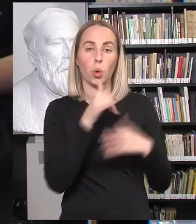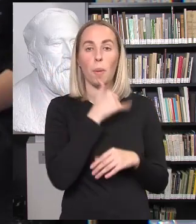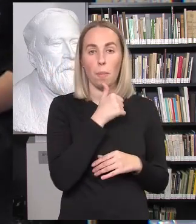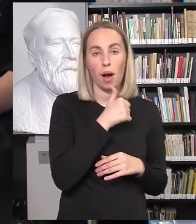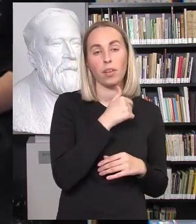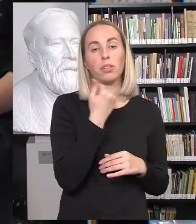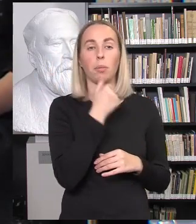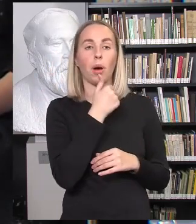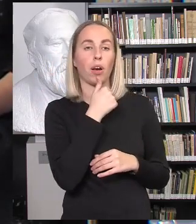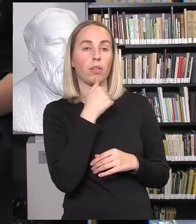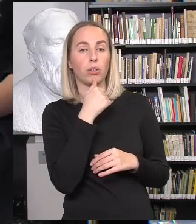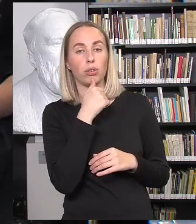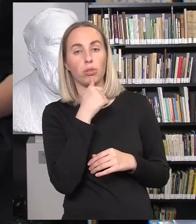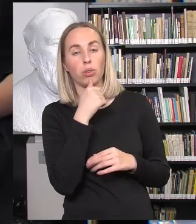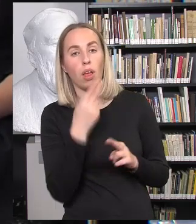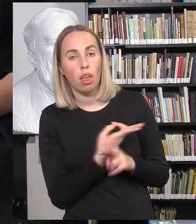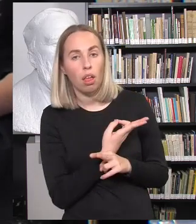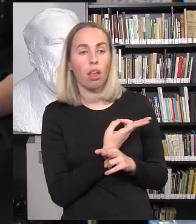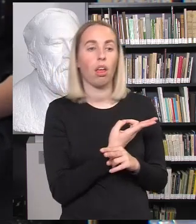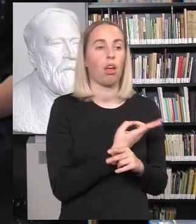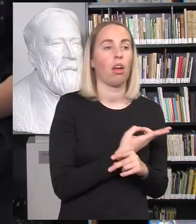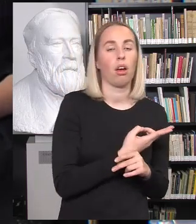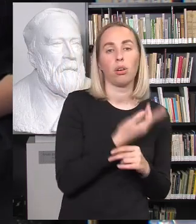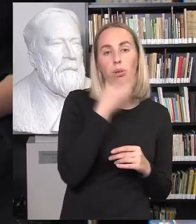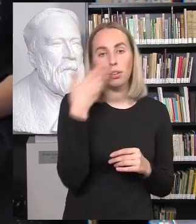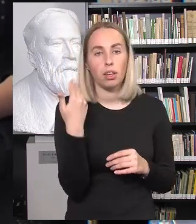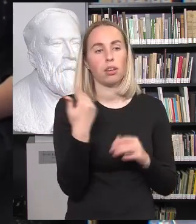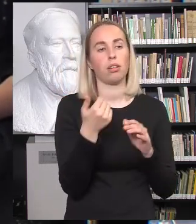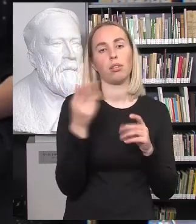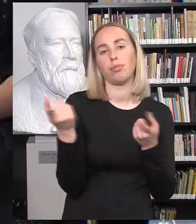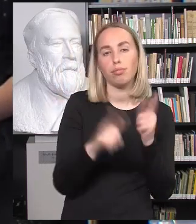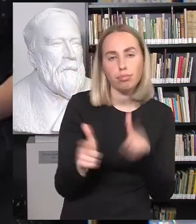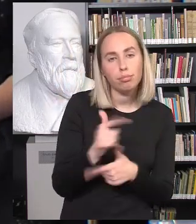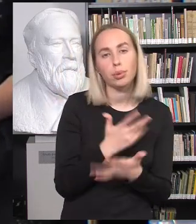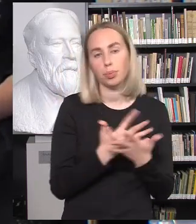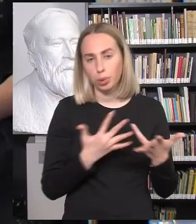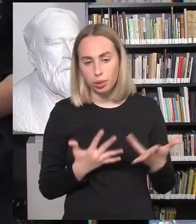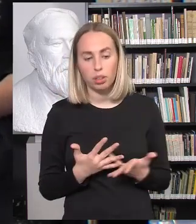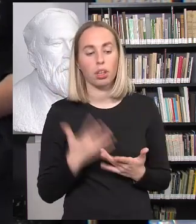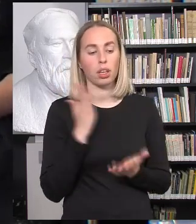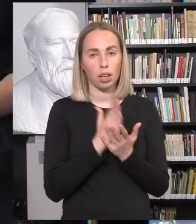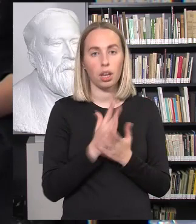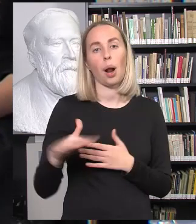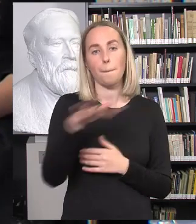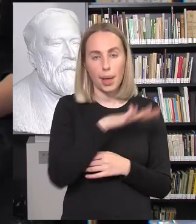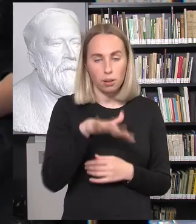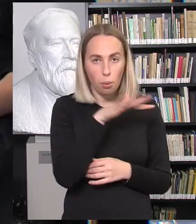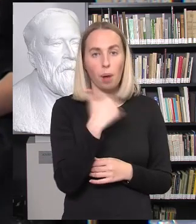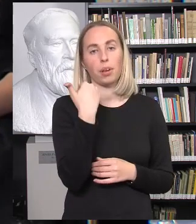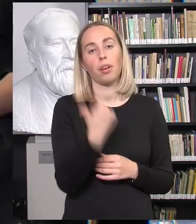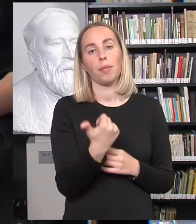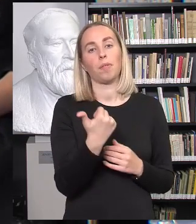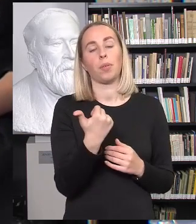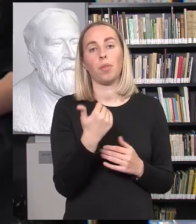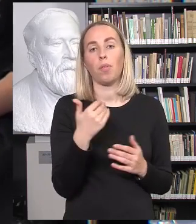nėra ir kažkas pati yra patyčias, tai mes šiandien turime ir bendruomenių ir mokyklų, kur, na, iš tiesų, kai įgūdžiai yra ugdami ir